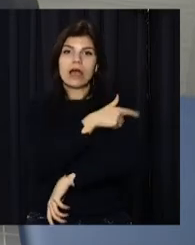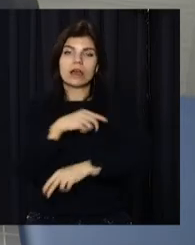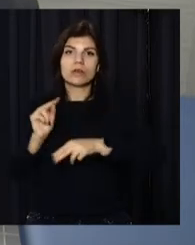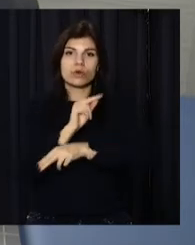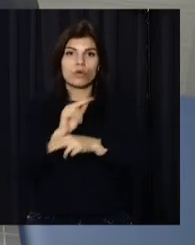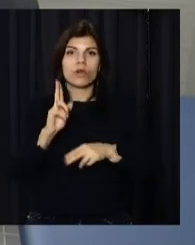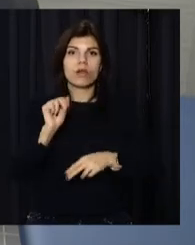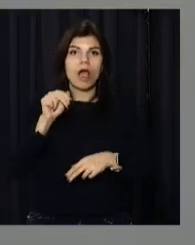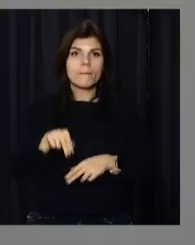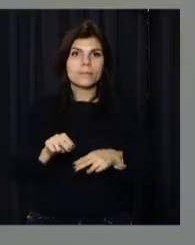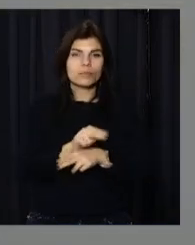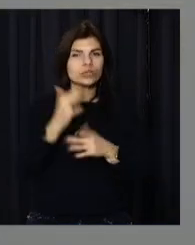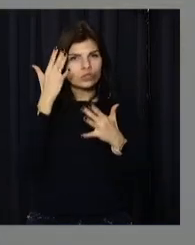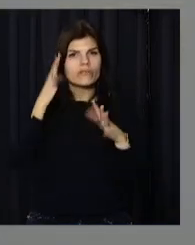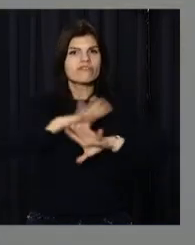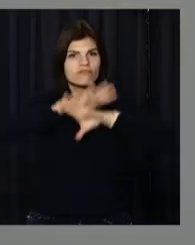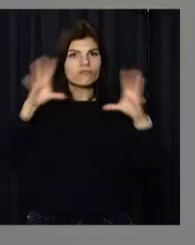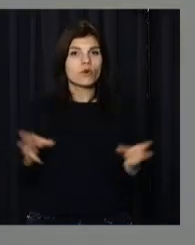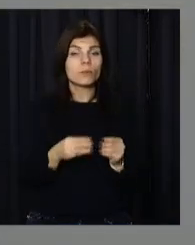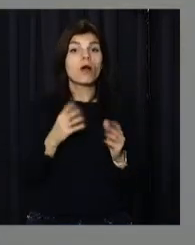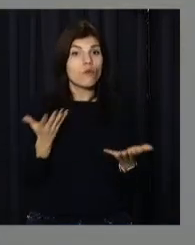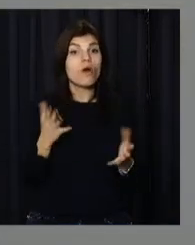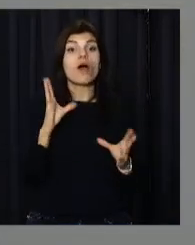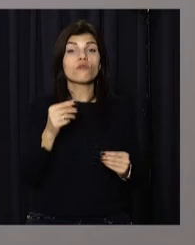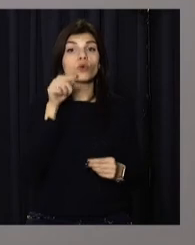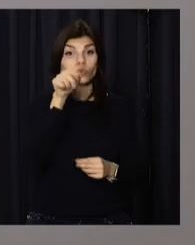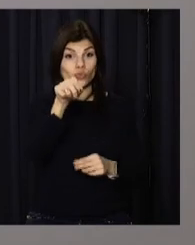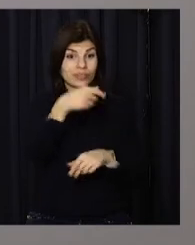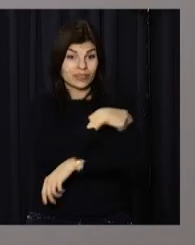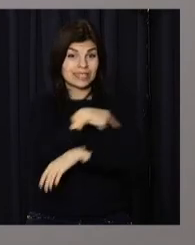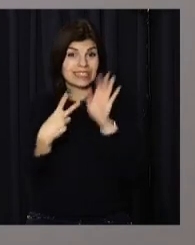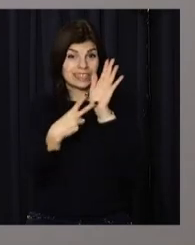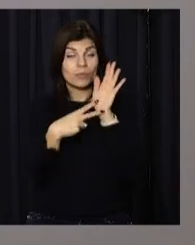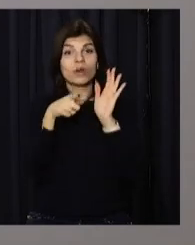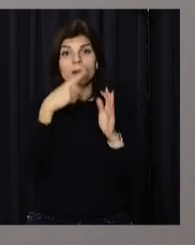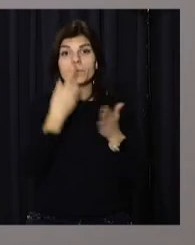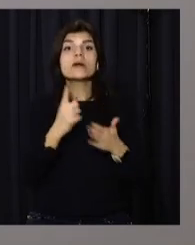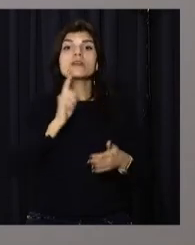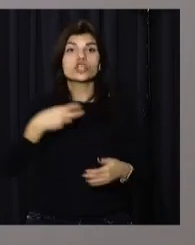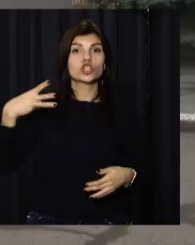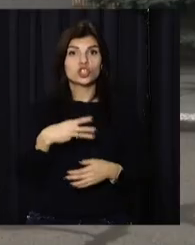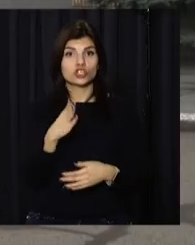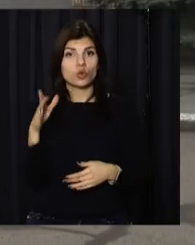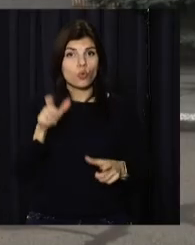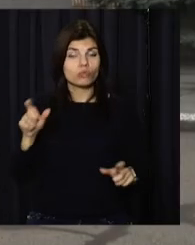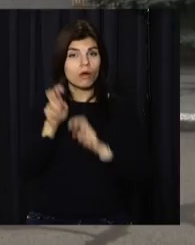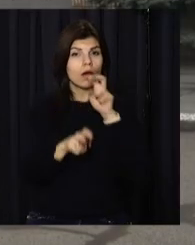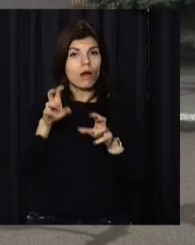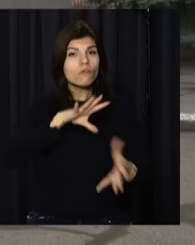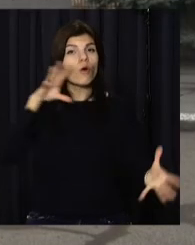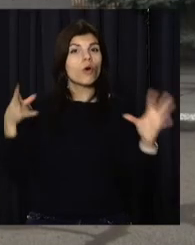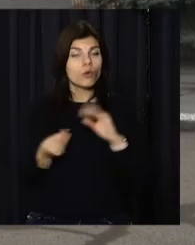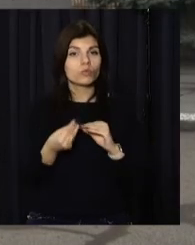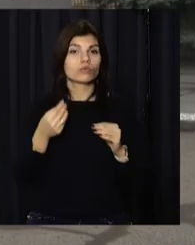міській лікарні обслуговують майже 3 тисячі пацієнтів на рік. Це мешканці не лише Кам'янського, а й прилеглих населених пунктів.